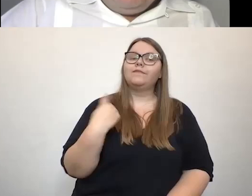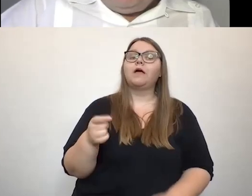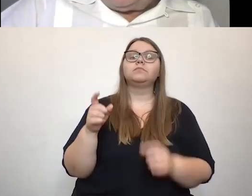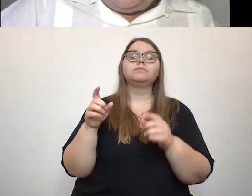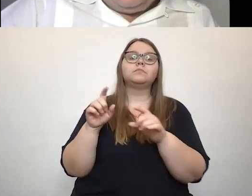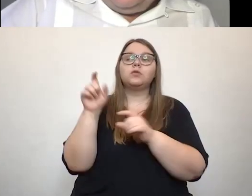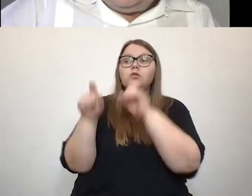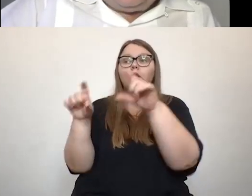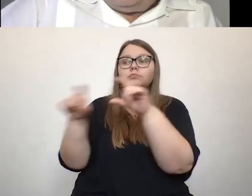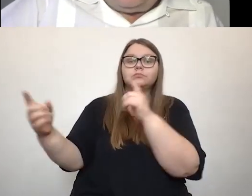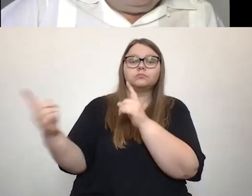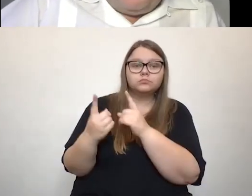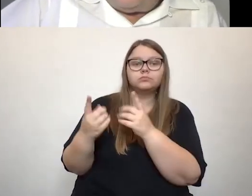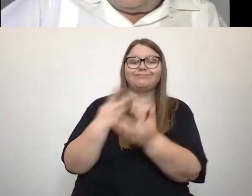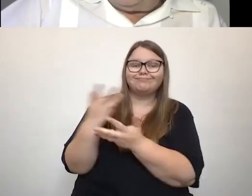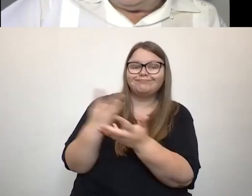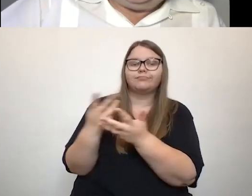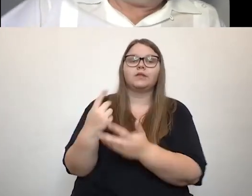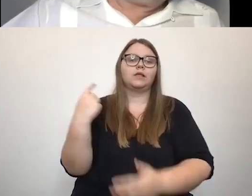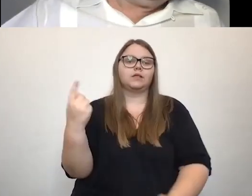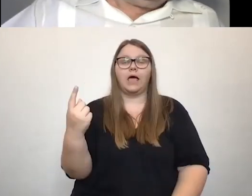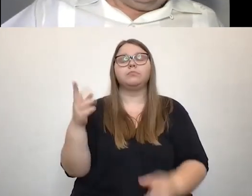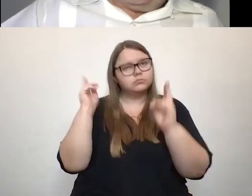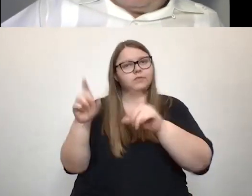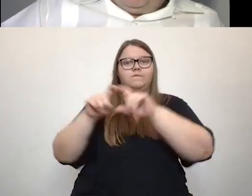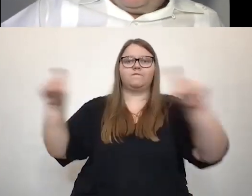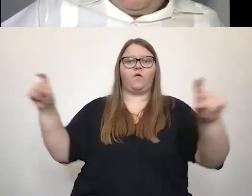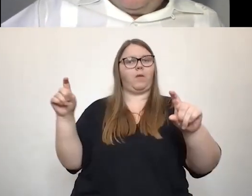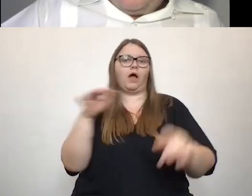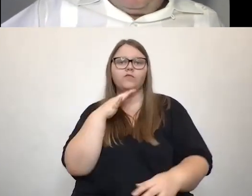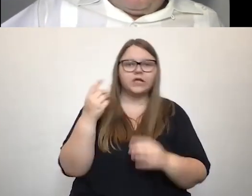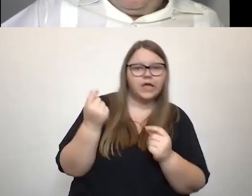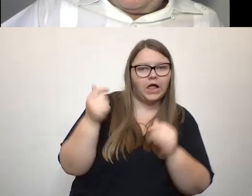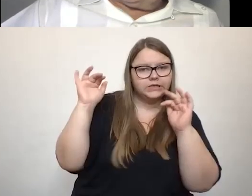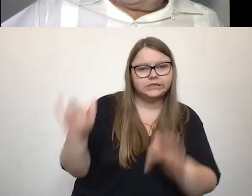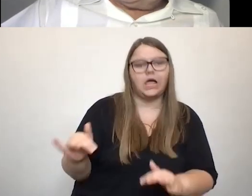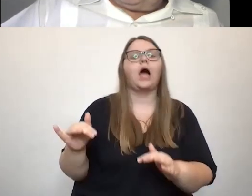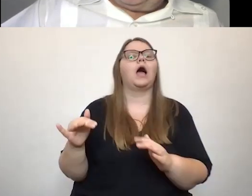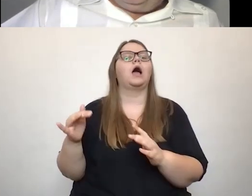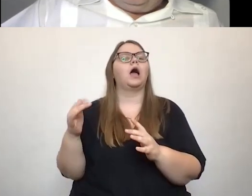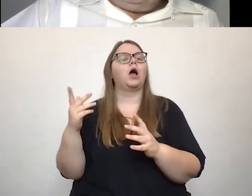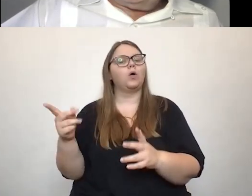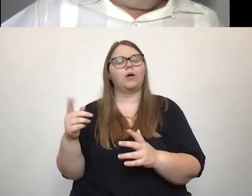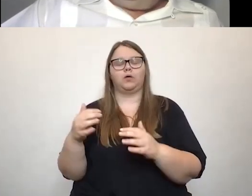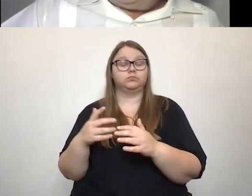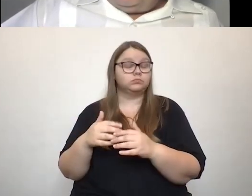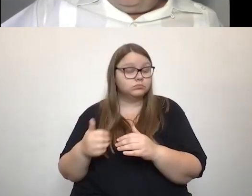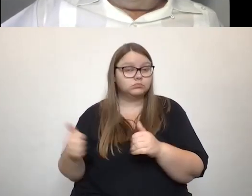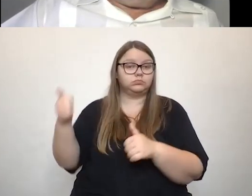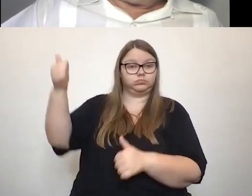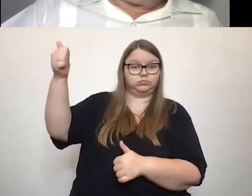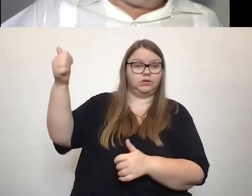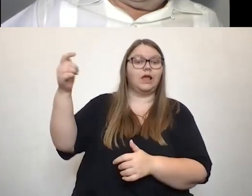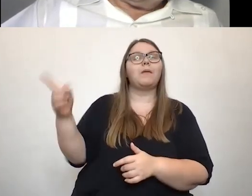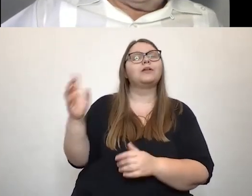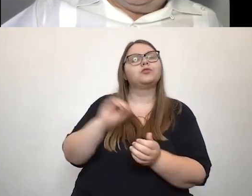haben natürlich diesen berassend unternehmen, da ist der Share-on-Label nach wie vor ganz weit oben, wir müssen ihnen auch